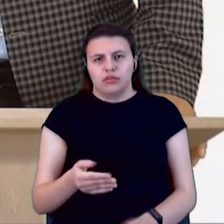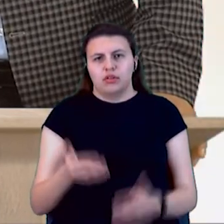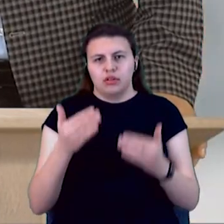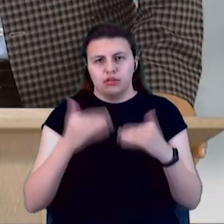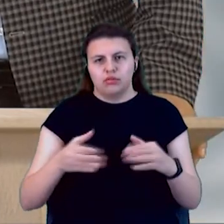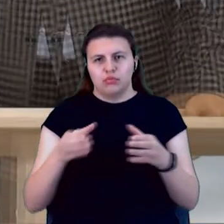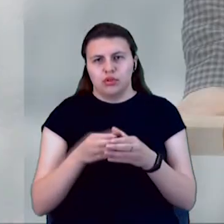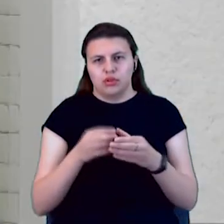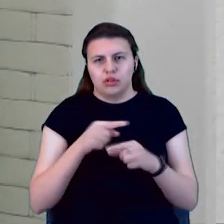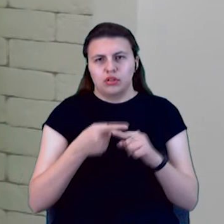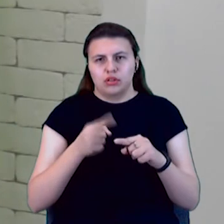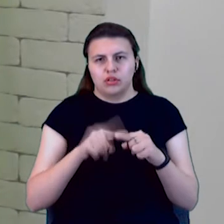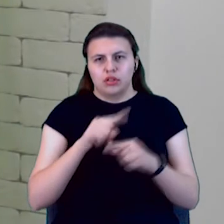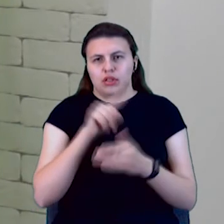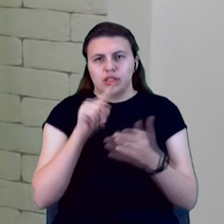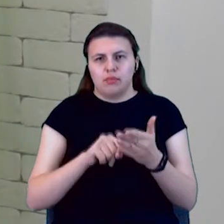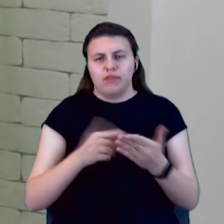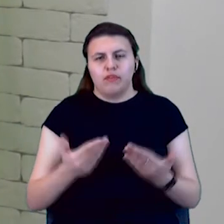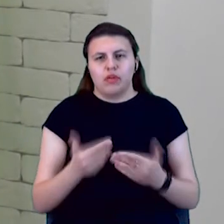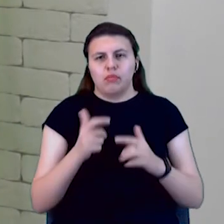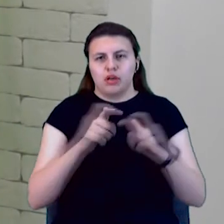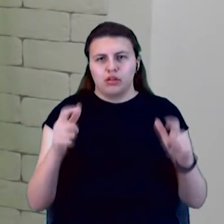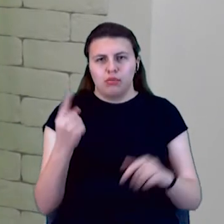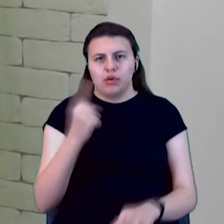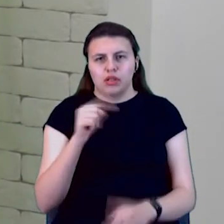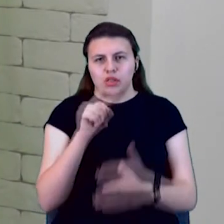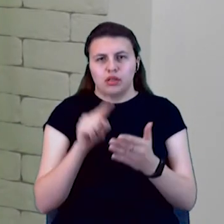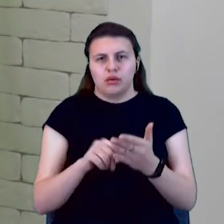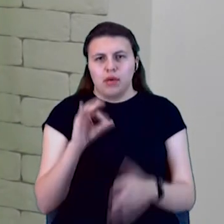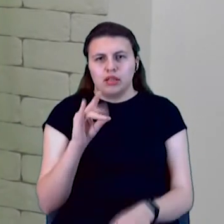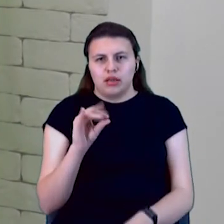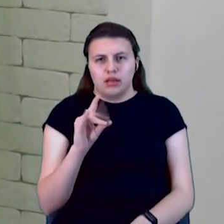запитання від мешканців і перше запитання до пана Ілі.